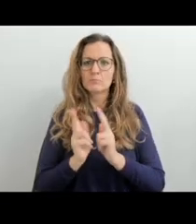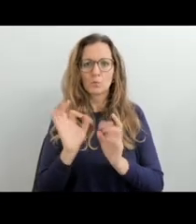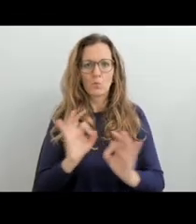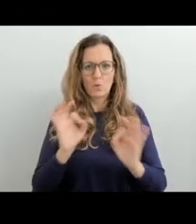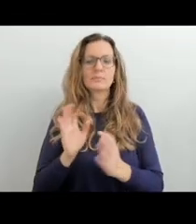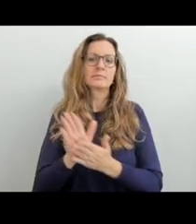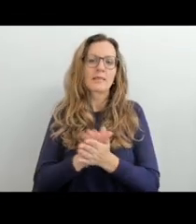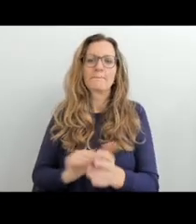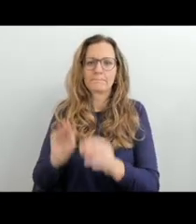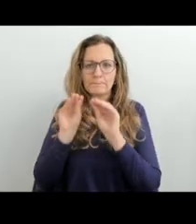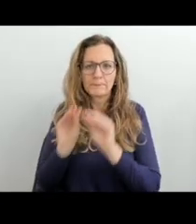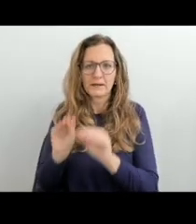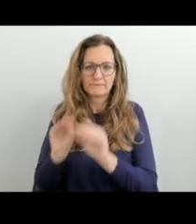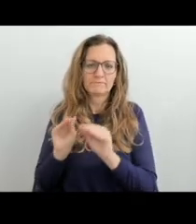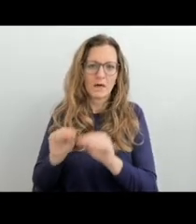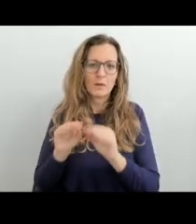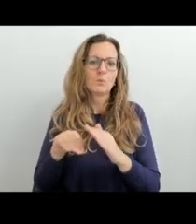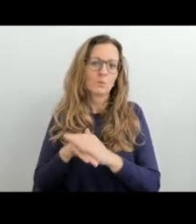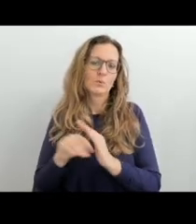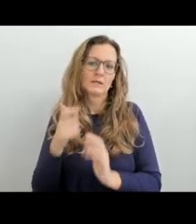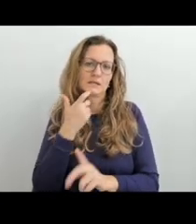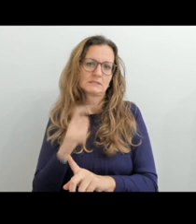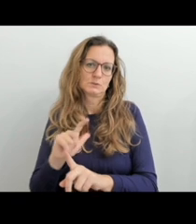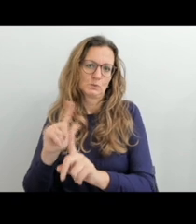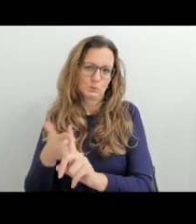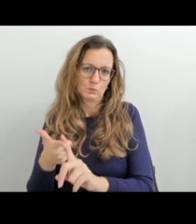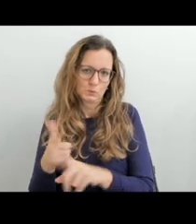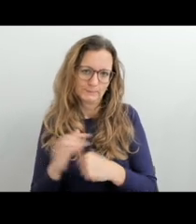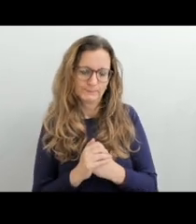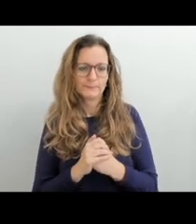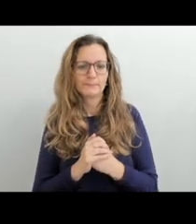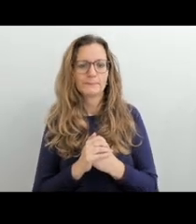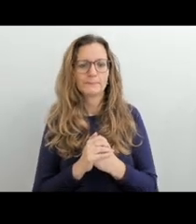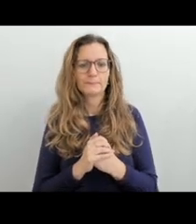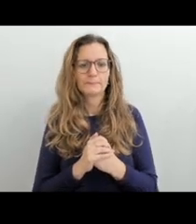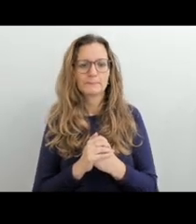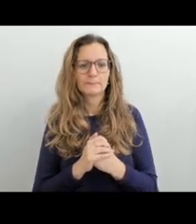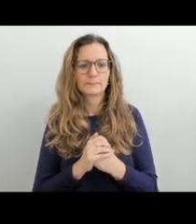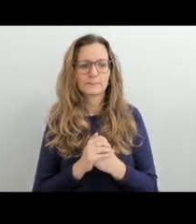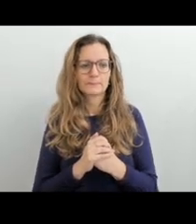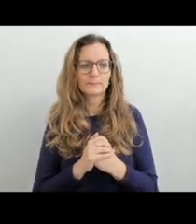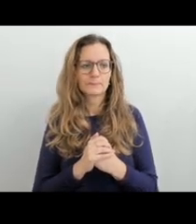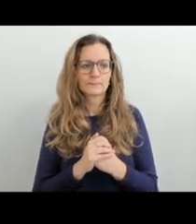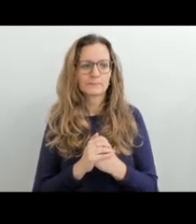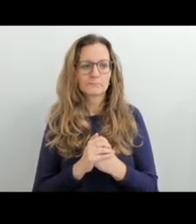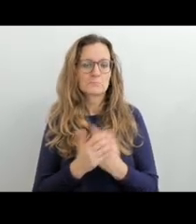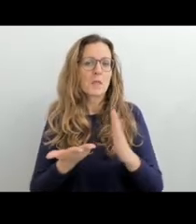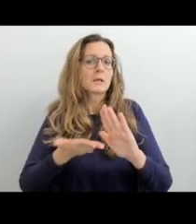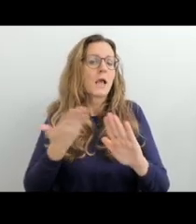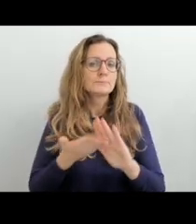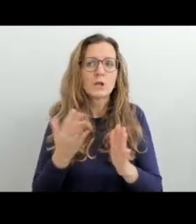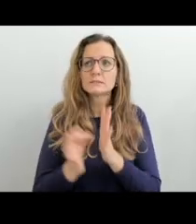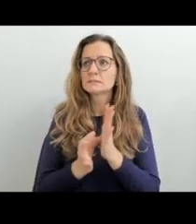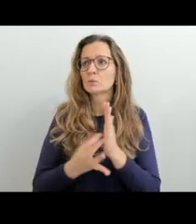ve chvíli, kdy ti to žáci nastoupí na školu, tak český znakový jazyk osvojený nemají a učí se ho až na té škole jako